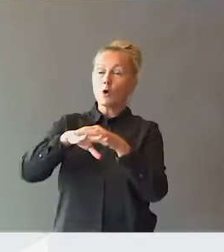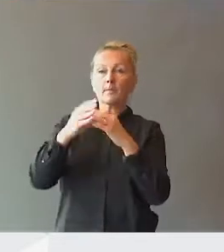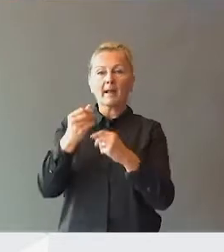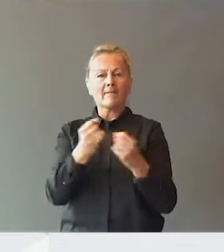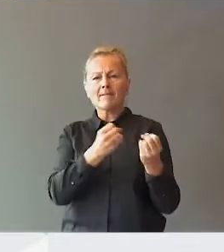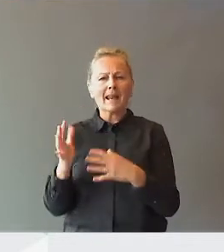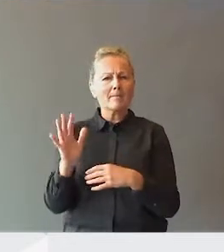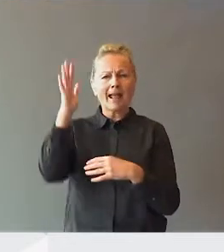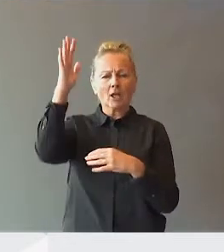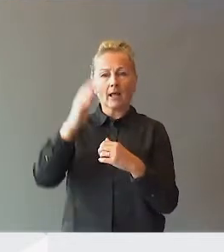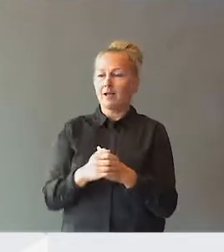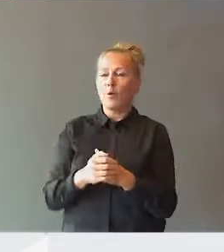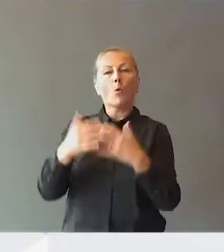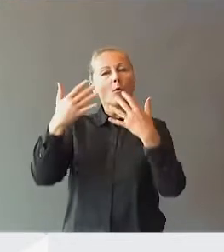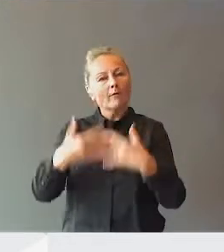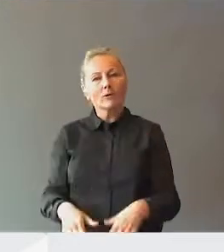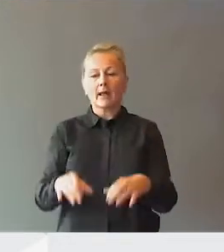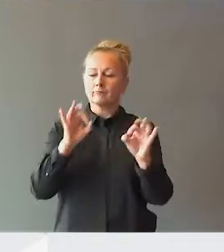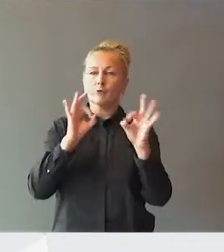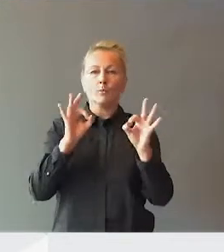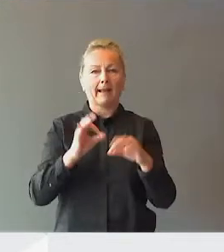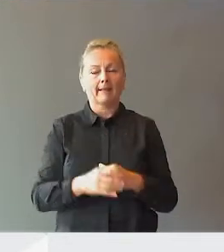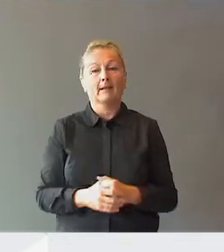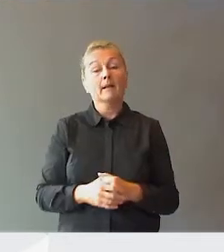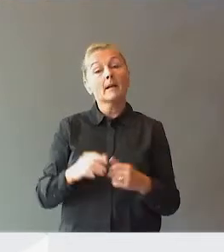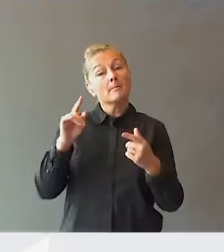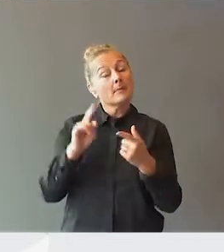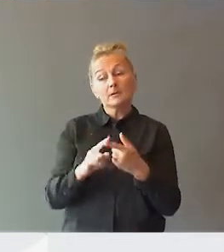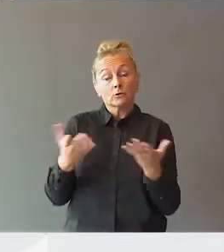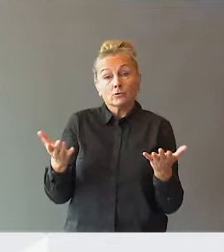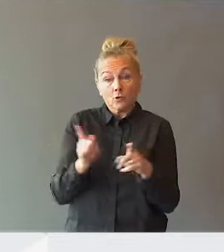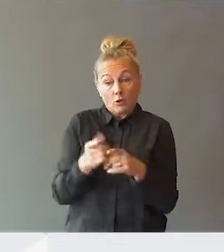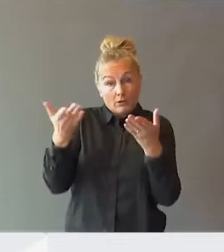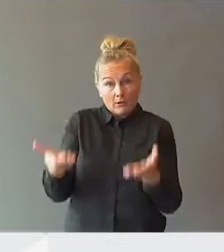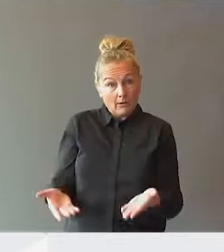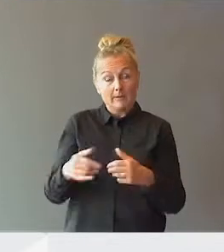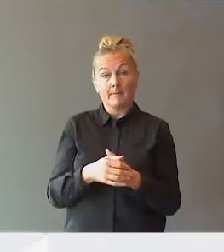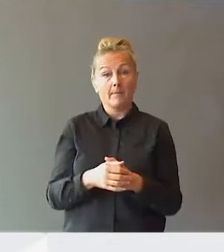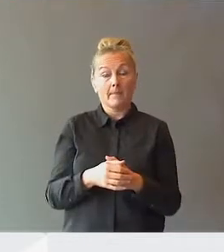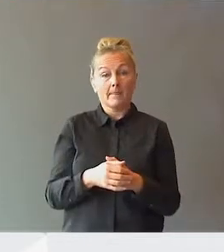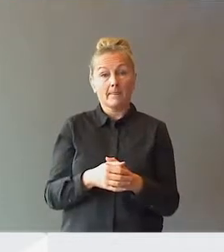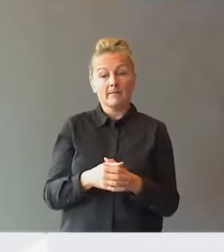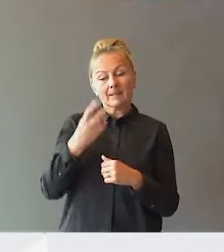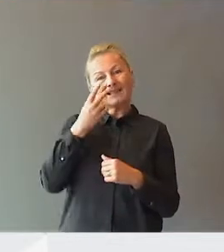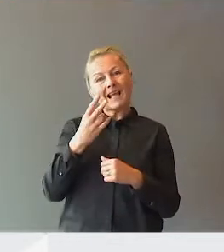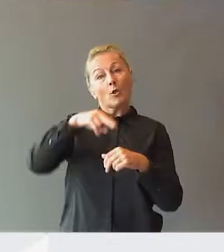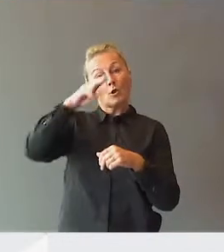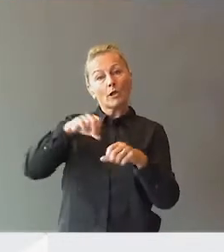nok penger, flere milliarder, så ville dette fungere helt utmerket. Men sånn er det jo ikke. Hvis man ser på